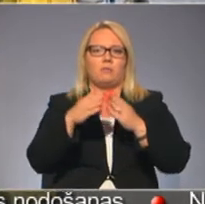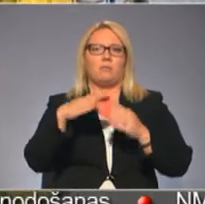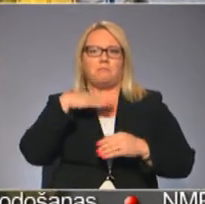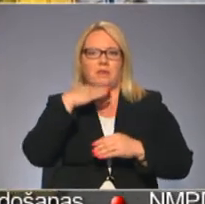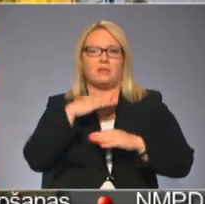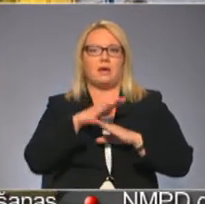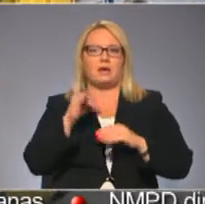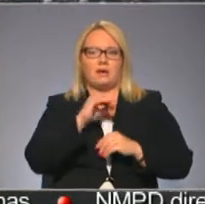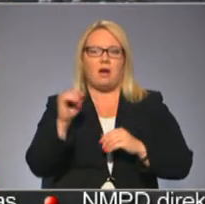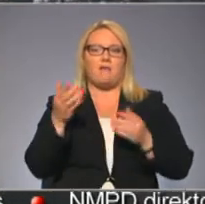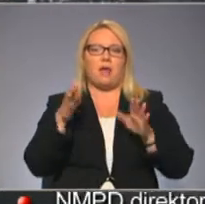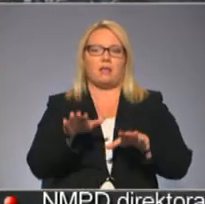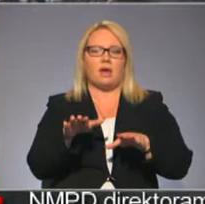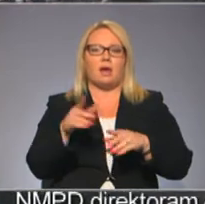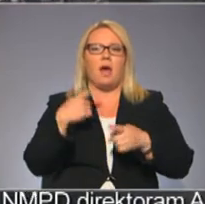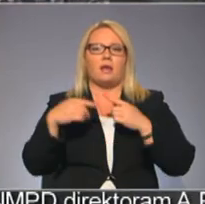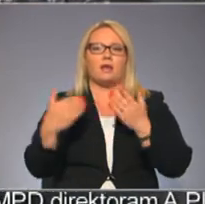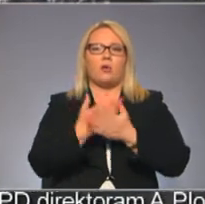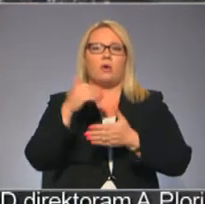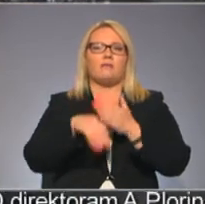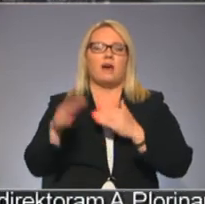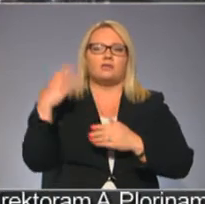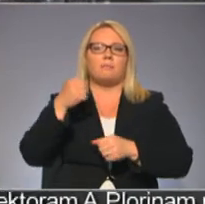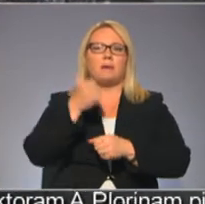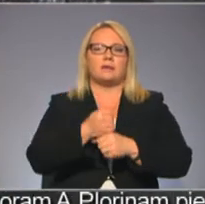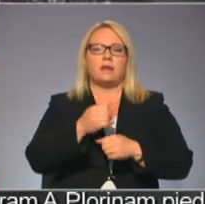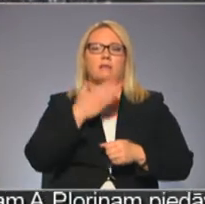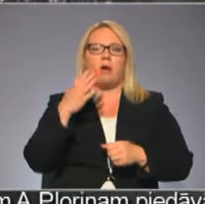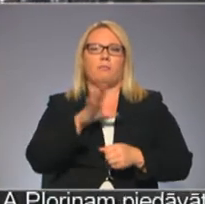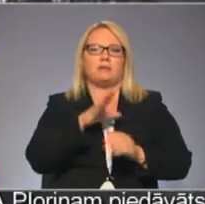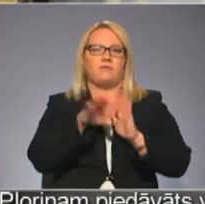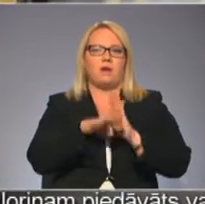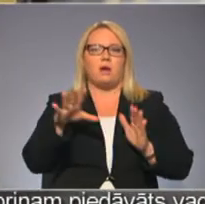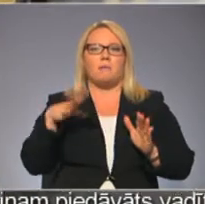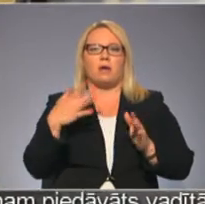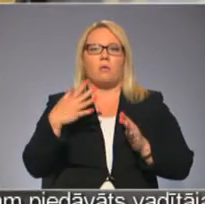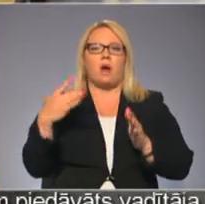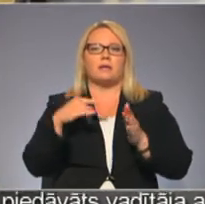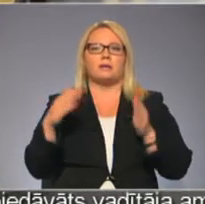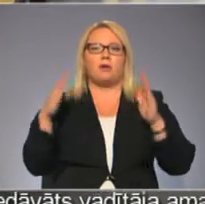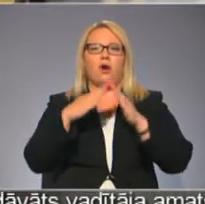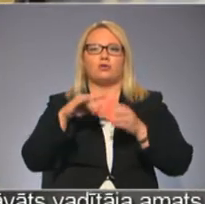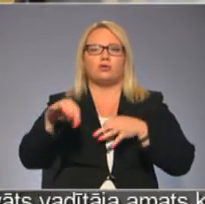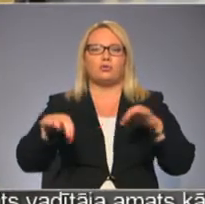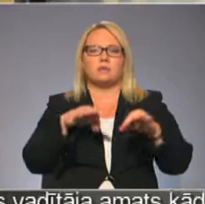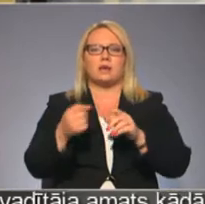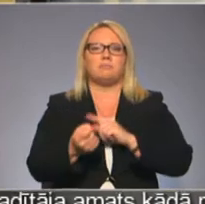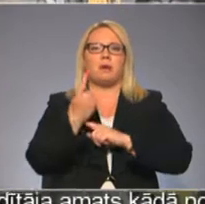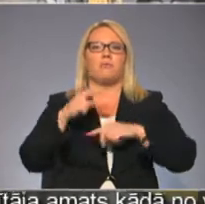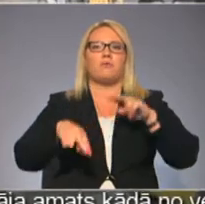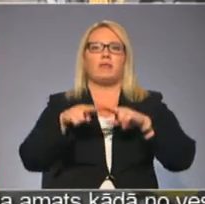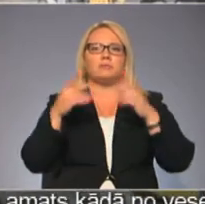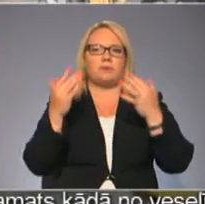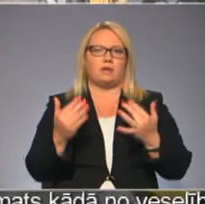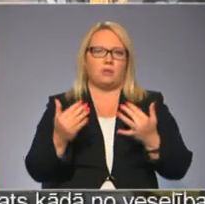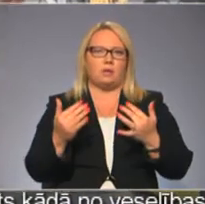pietiek. Un ar pāri paliek. Atjaunot vēsturiskās piestātnes nav bijis vienkārši. Bijuši vairākas konstrukcijas, kas atklājušās tikai būvniecības rezultātā. Tur